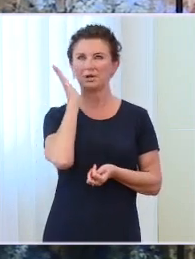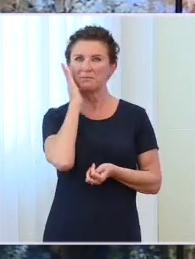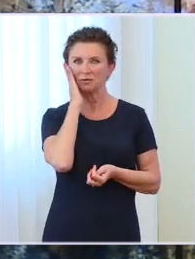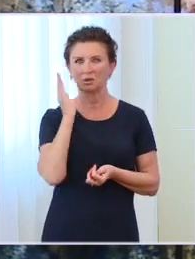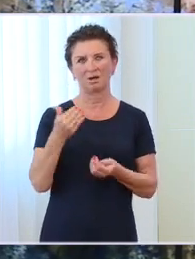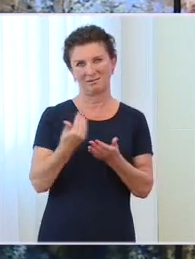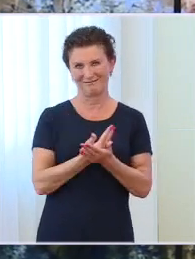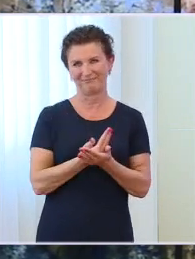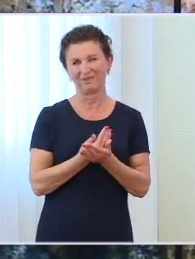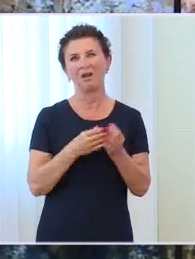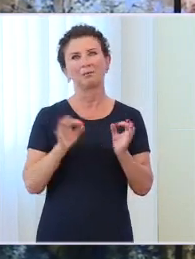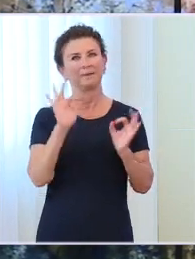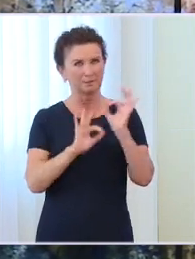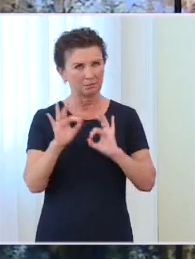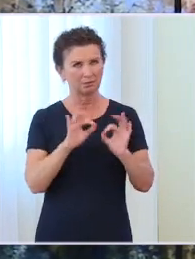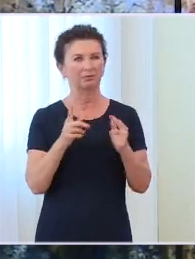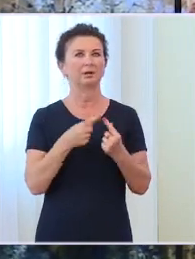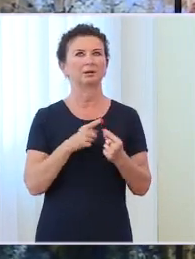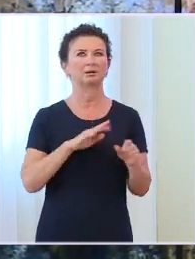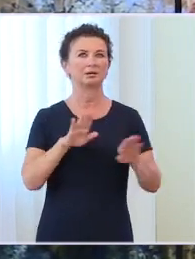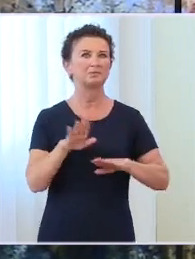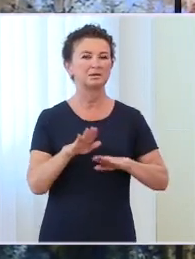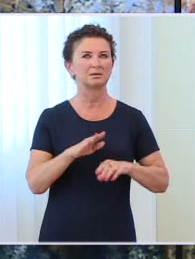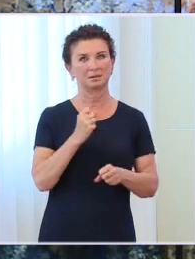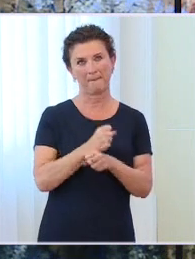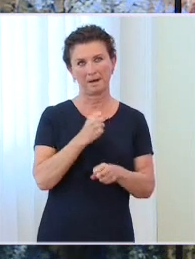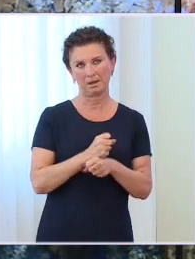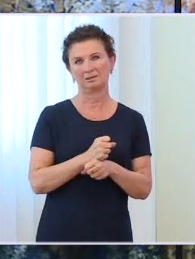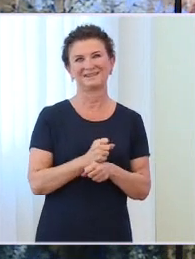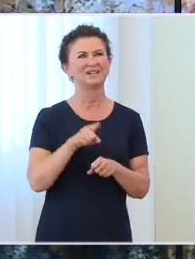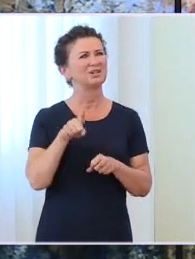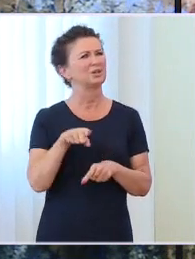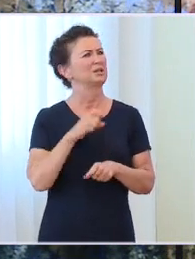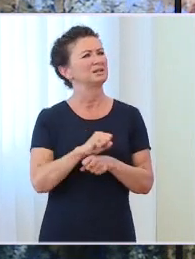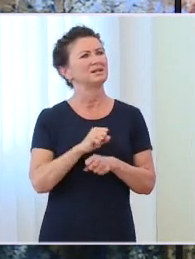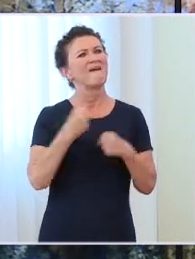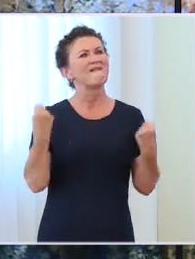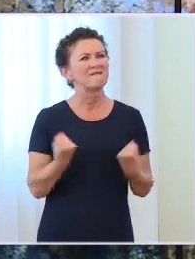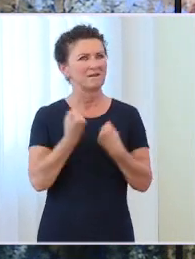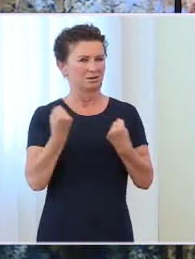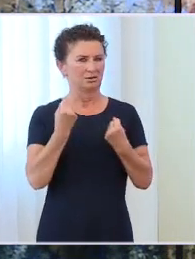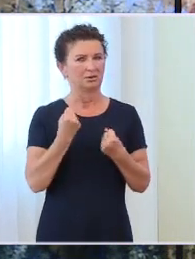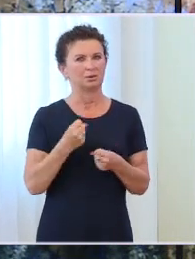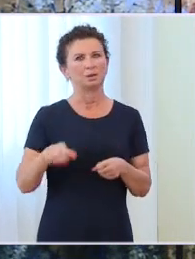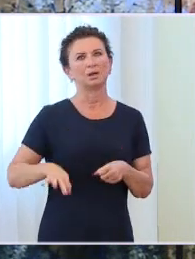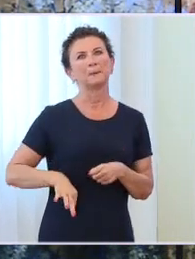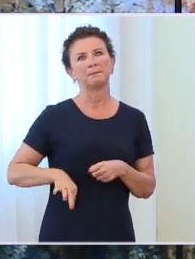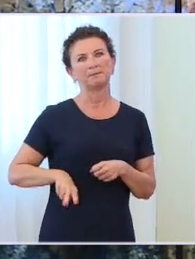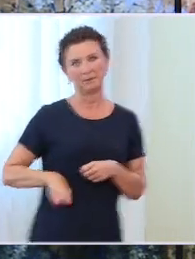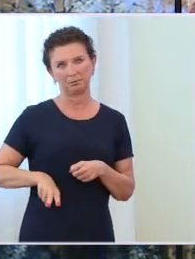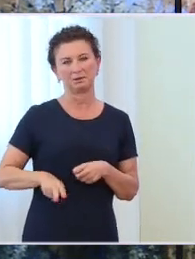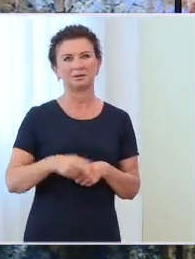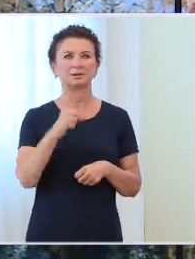olbrzymi wysiłek pani minister Piotrowskiej i jej wiceministrów, którzy współpracowali z władzami samorządowymi,